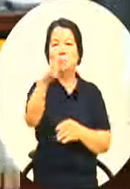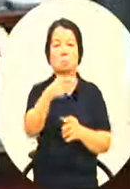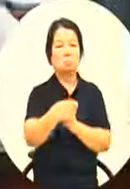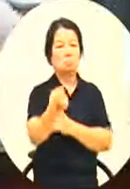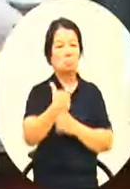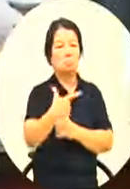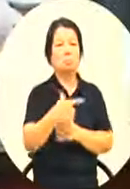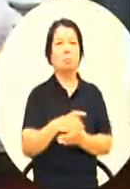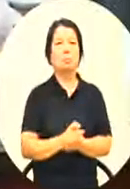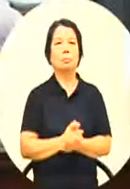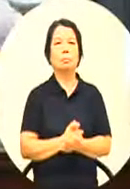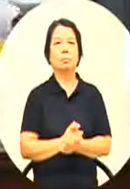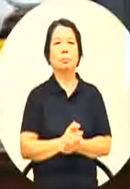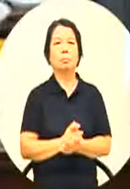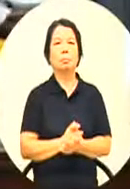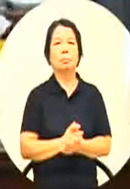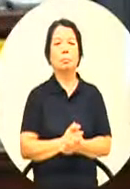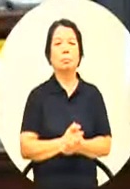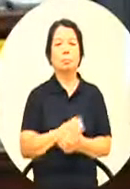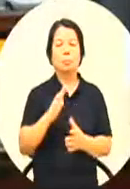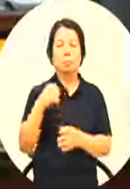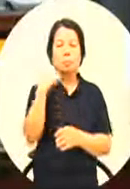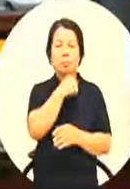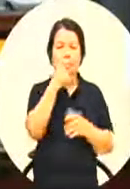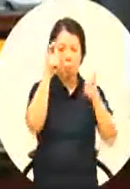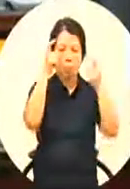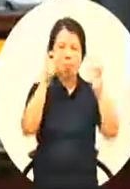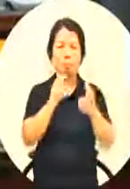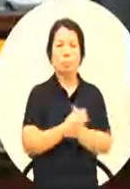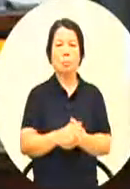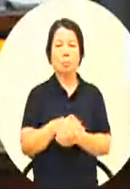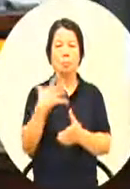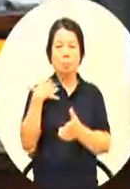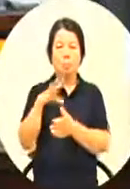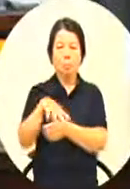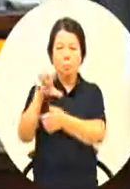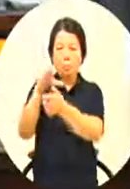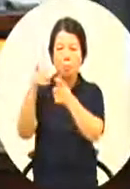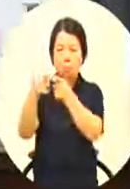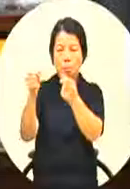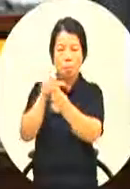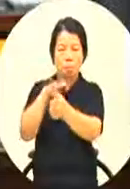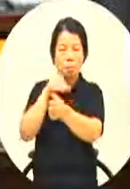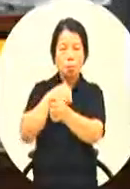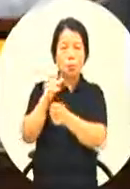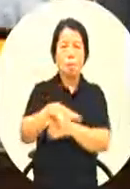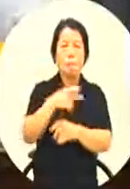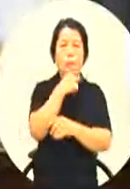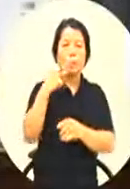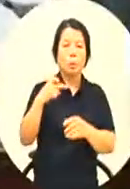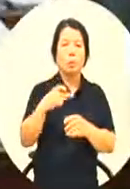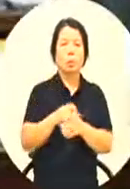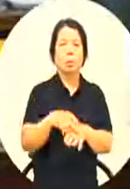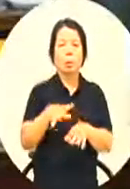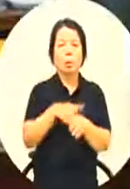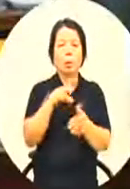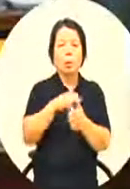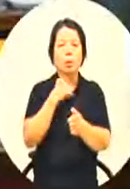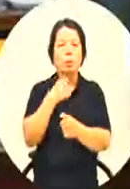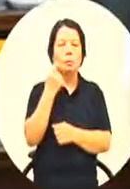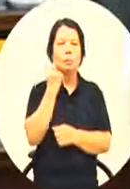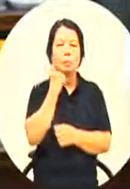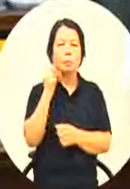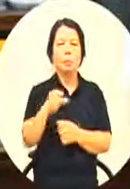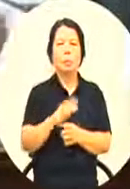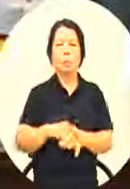那台湾就也不敢就是低头就像学日本我演绎的又学习我整齐都给你就翻译成日